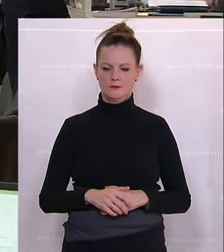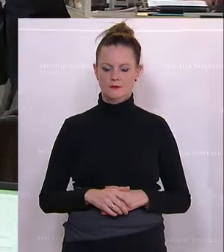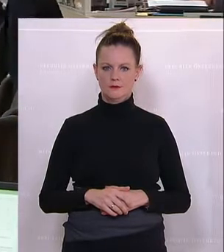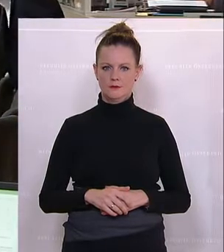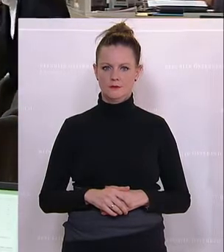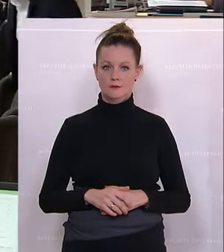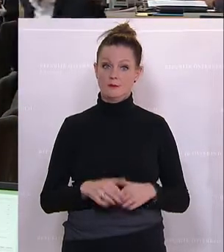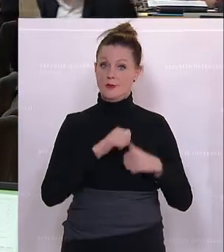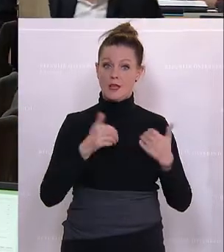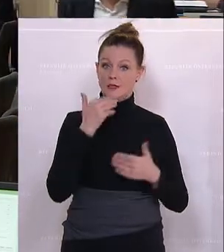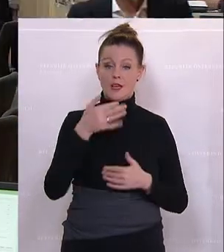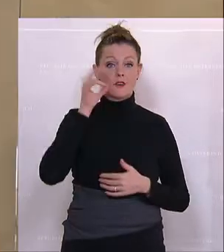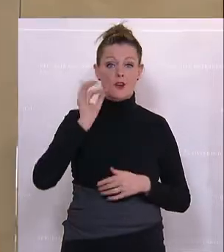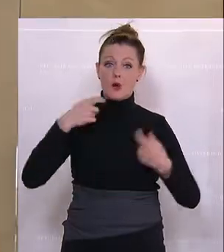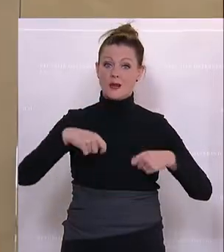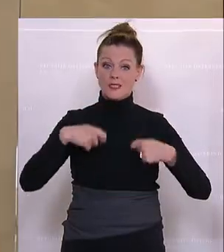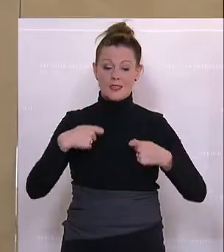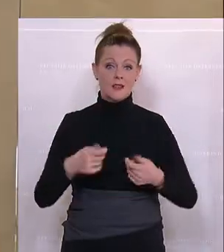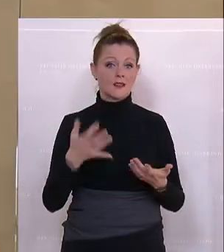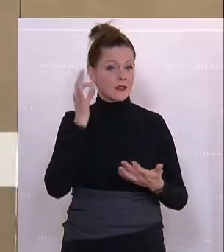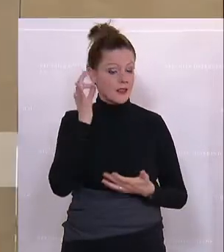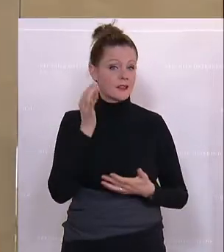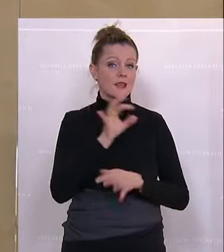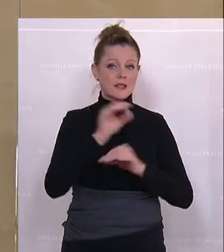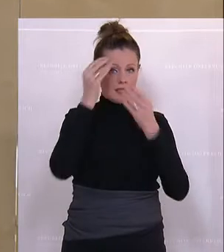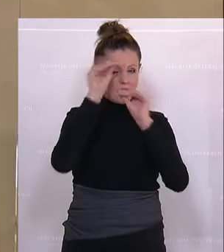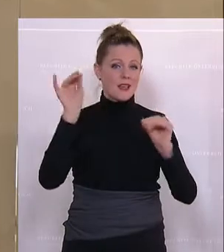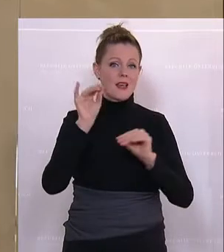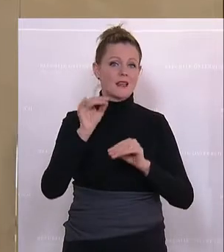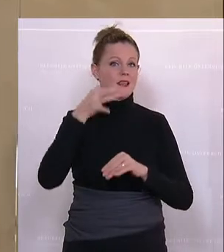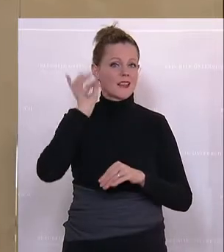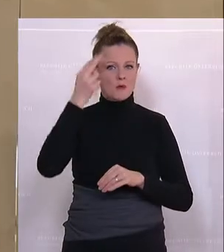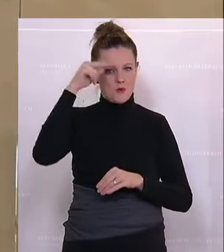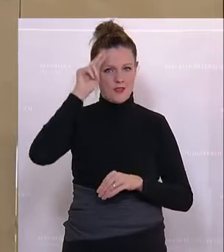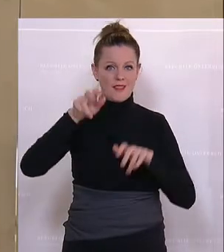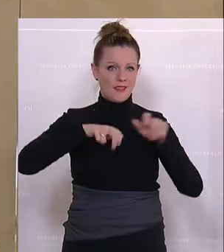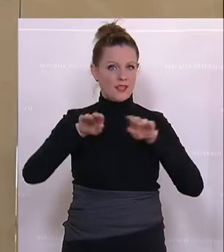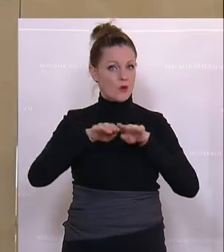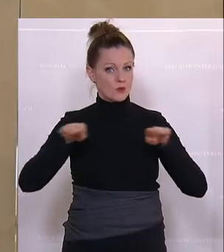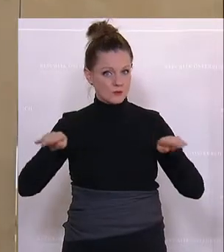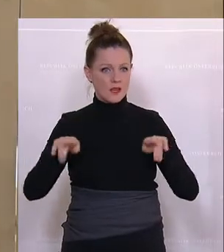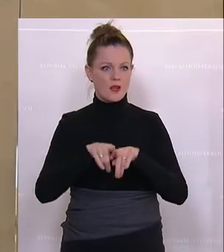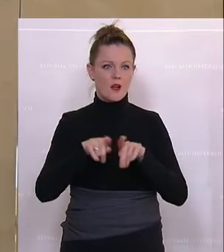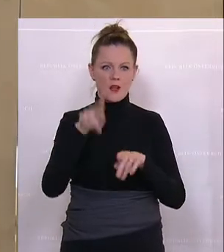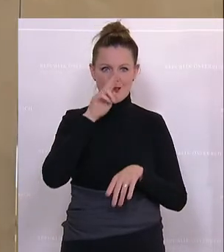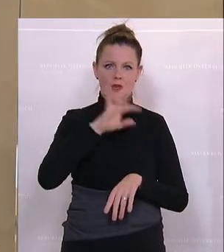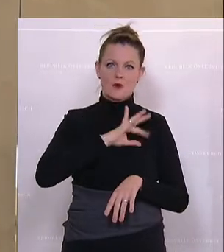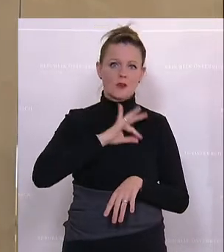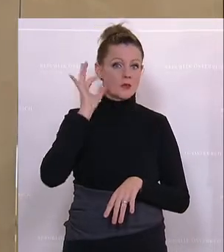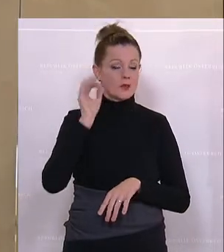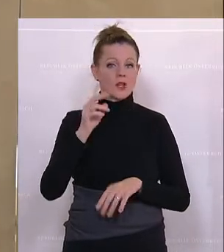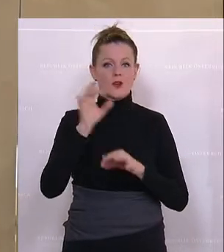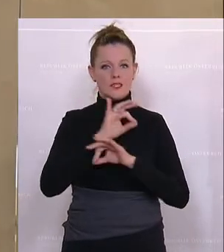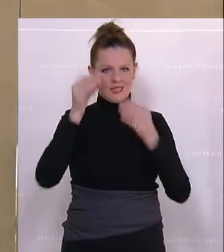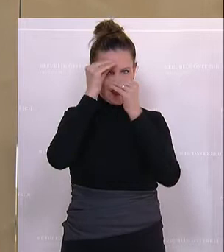Herzlichen Dank, Frau Präsidentin, meine geschätzten Damen und Herren auf der Regierungsbank, liebe Kolleginnen und Kollegen, sehr geehrte Steuerzahlerinnen